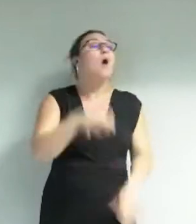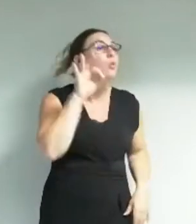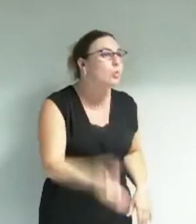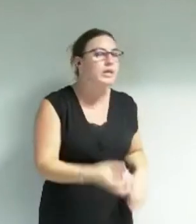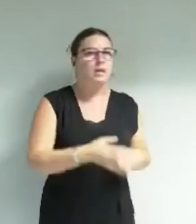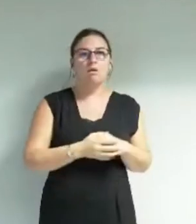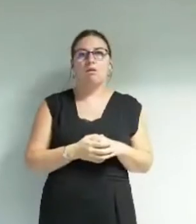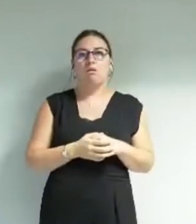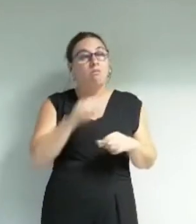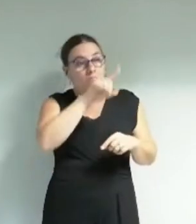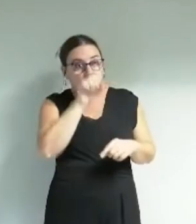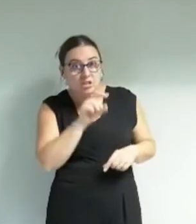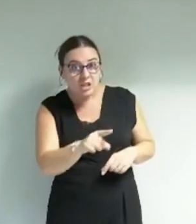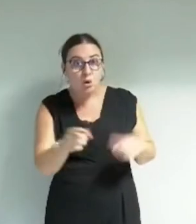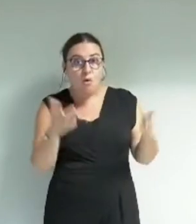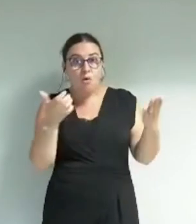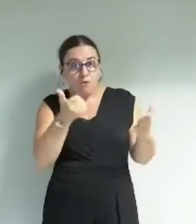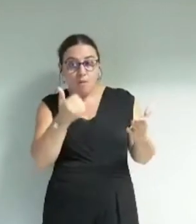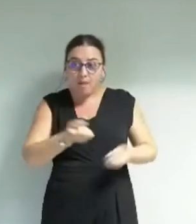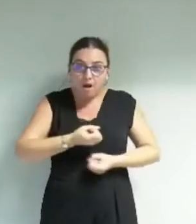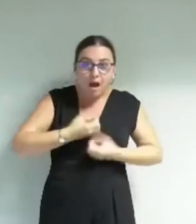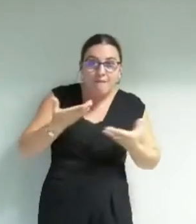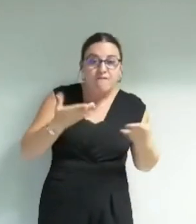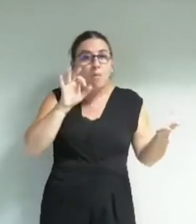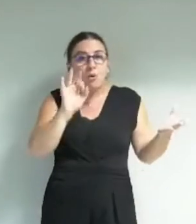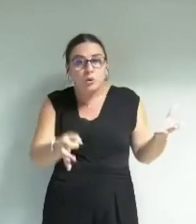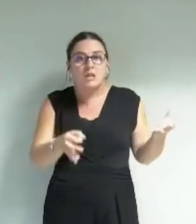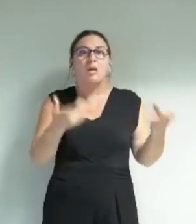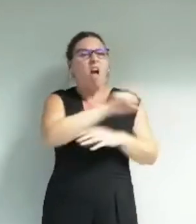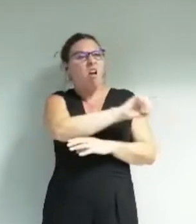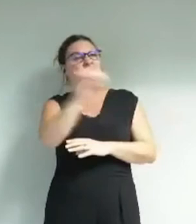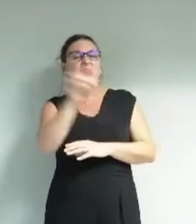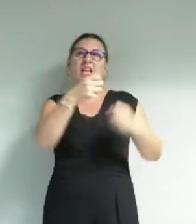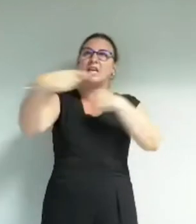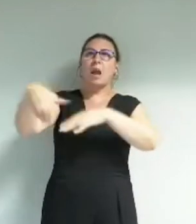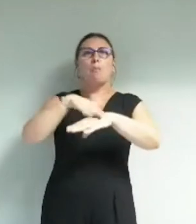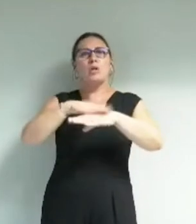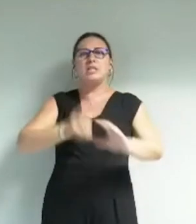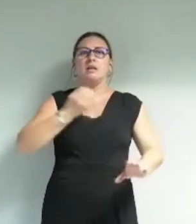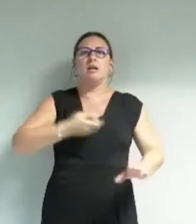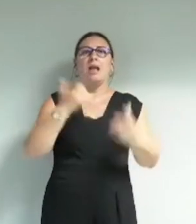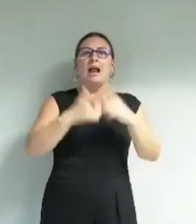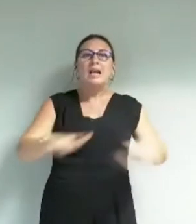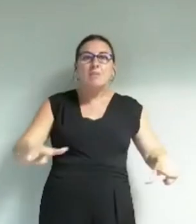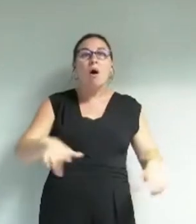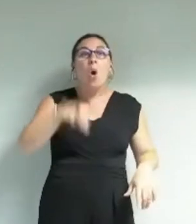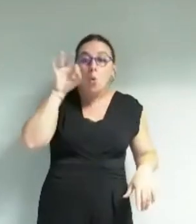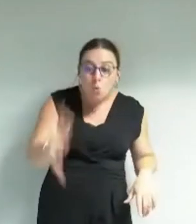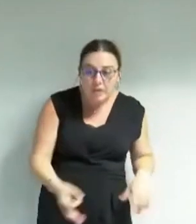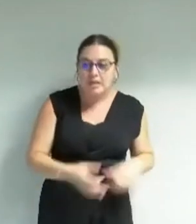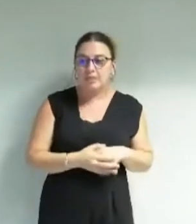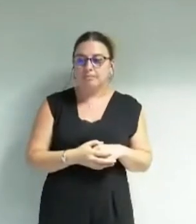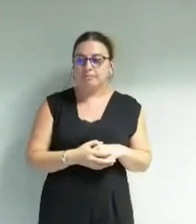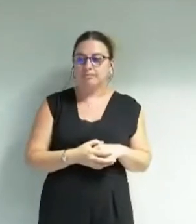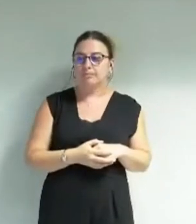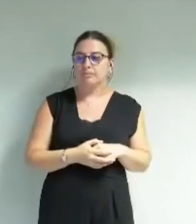avez-vous affirmé vous-même madame l'adjoint que les tags étaient en réalité une expression politique libre à Grenoble oui donc moi